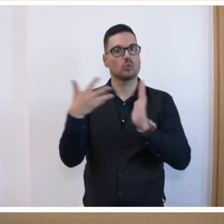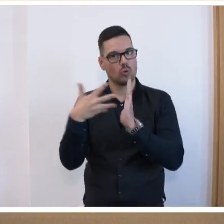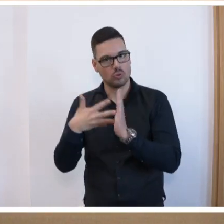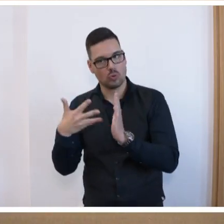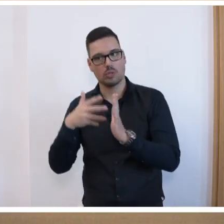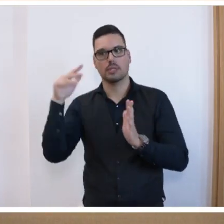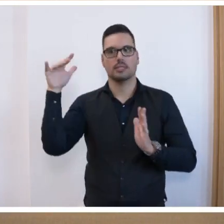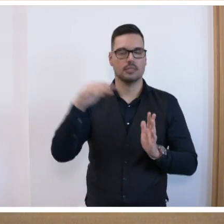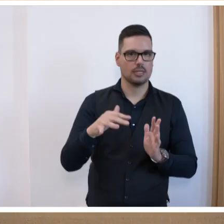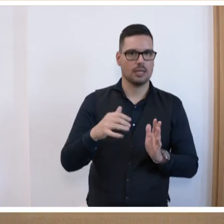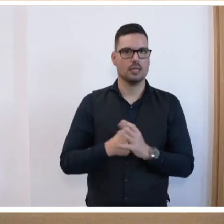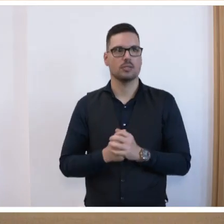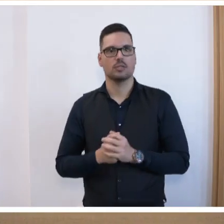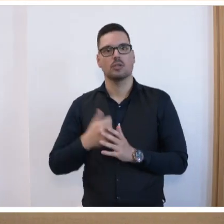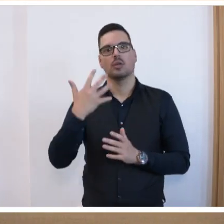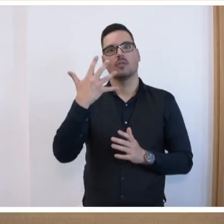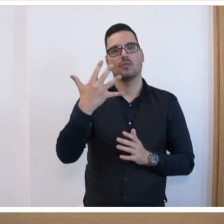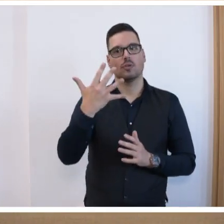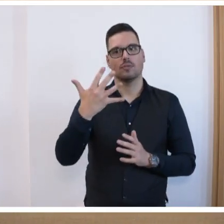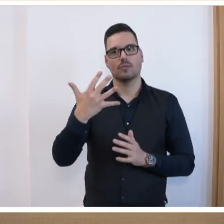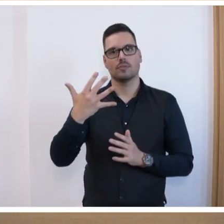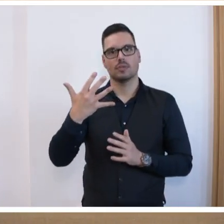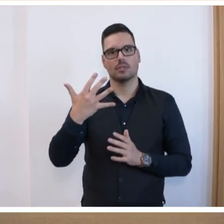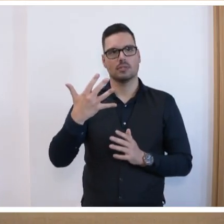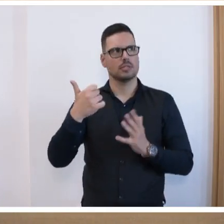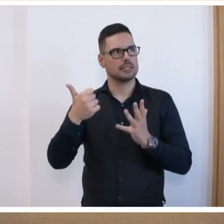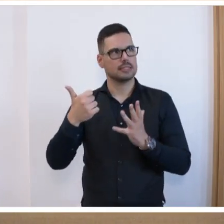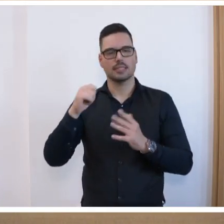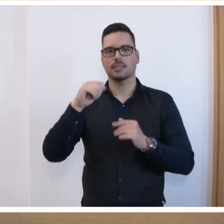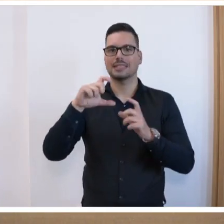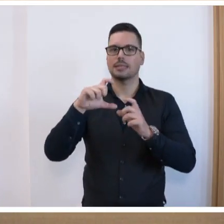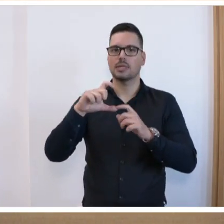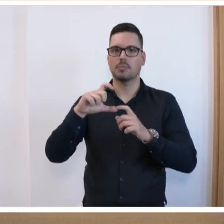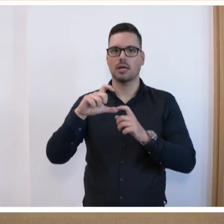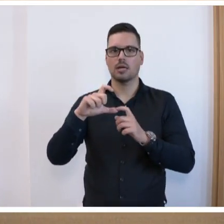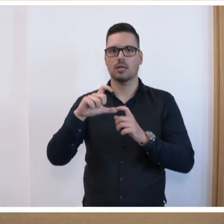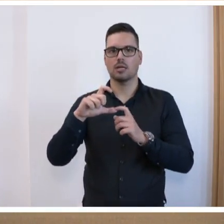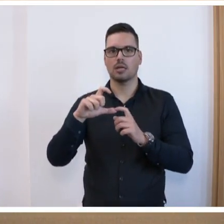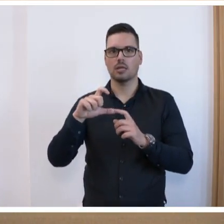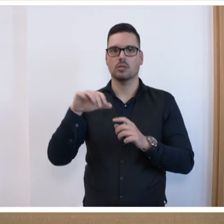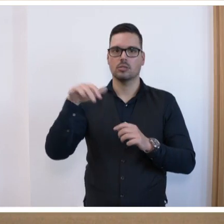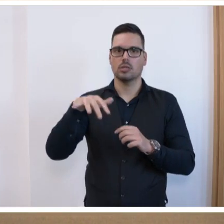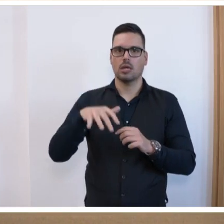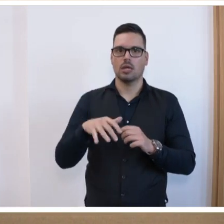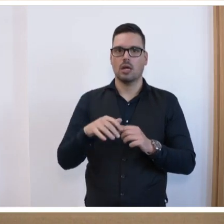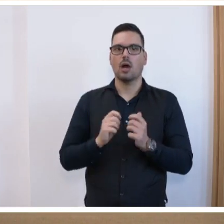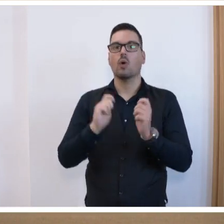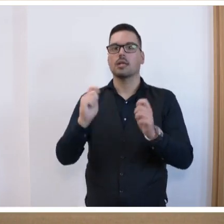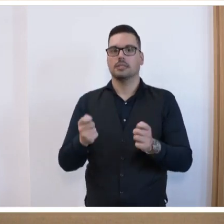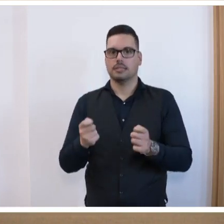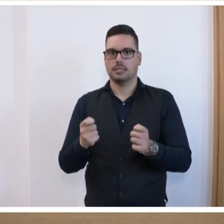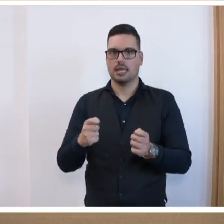angesetzt und die war am 5.6. September. Anwesend war auch die antragstellende Fraktion.